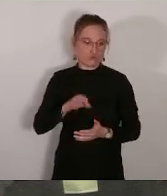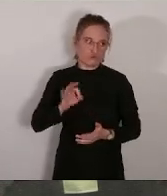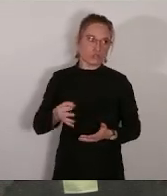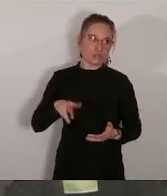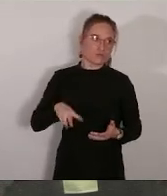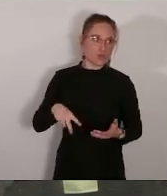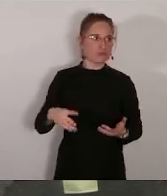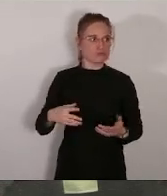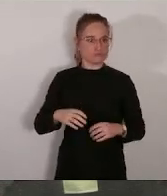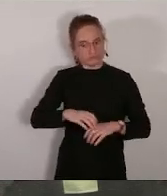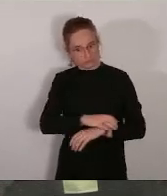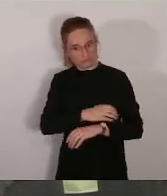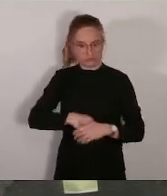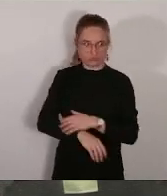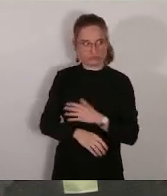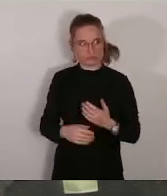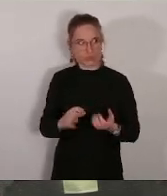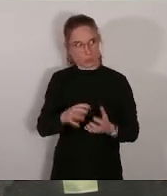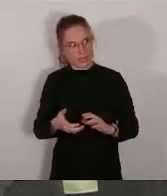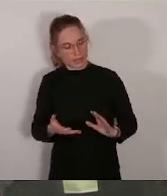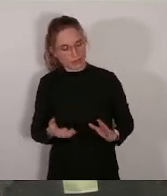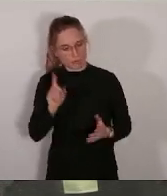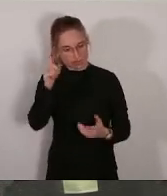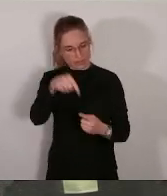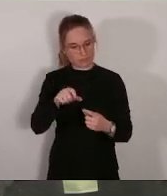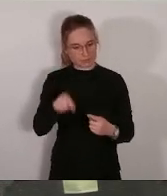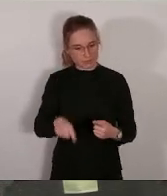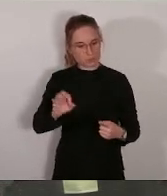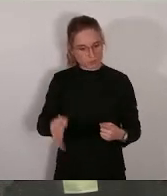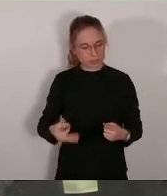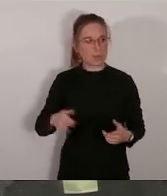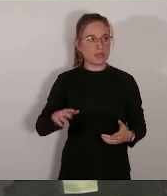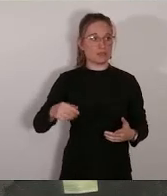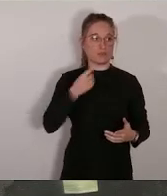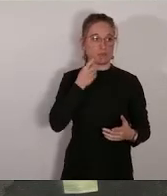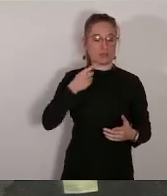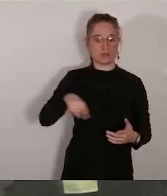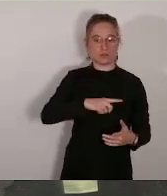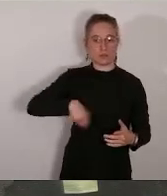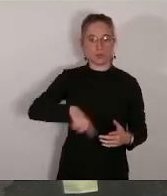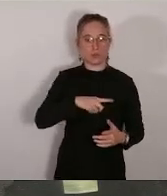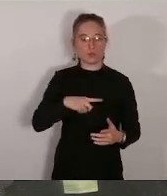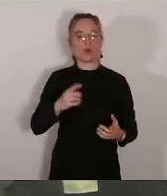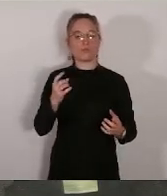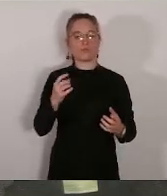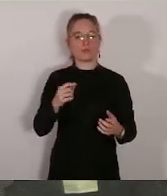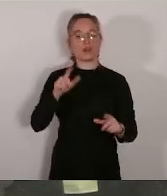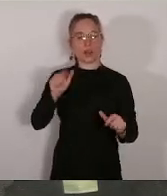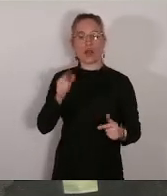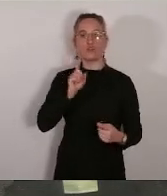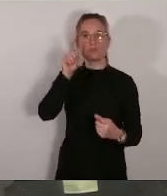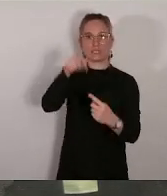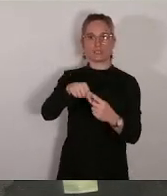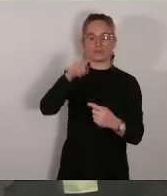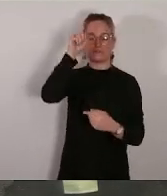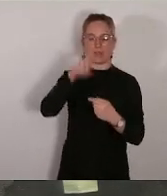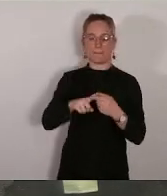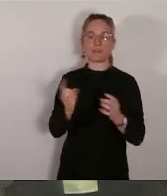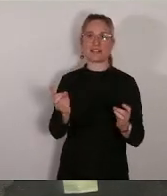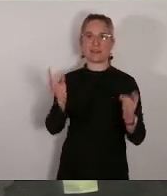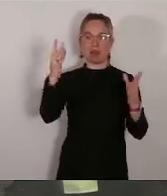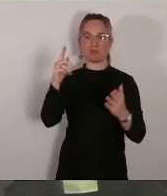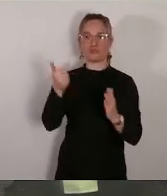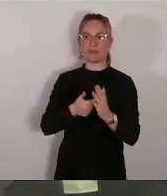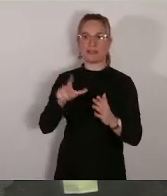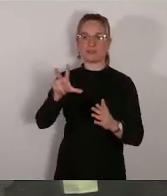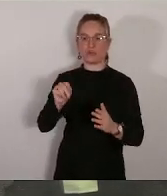'être retenu comme ville pour un objectif climat 2030 qui va nous permettre d'avoir de nouveaux investissements